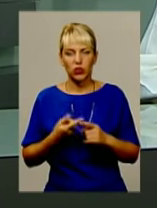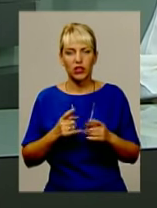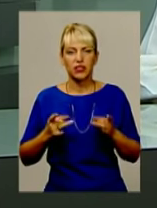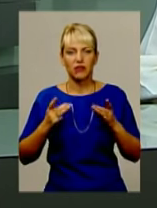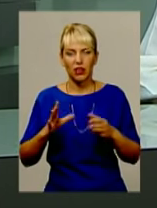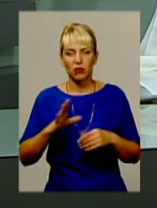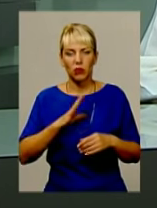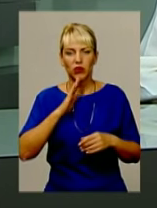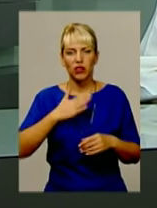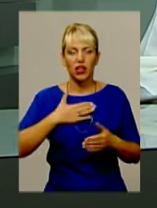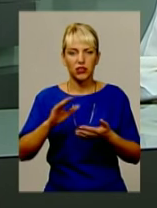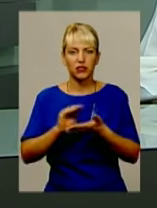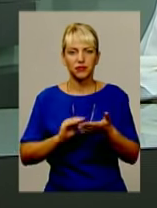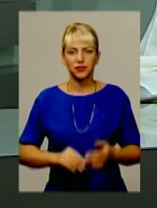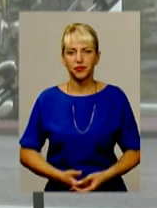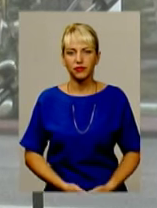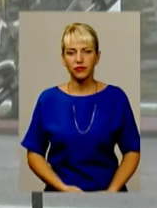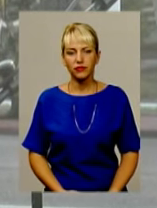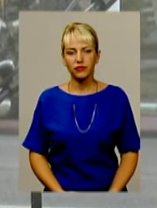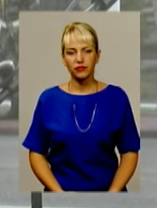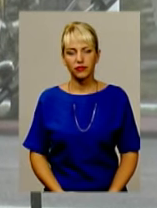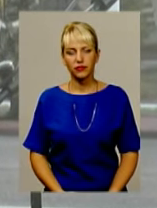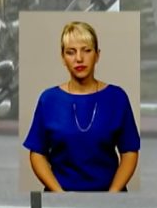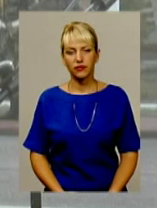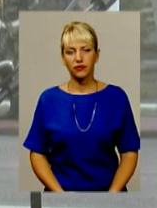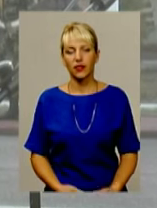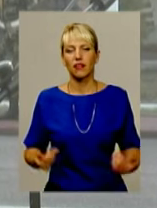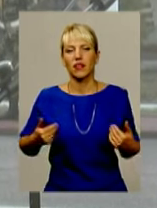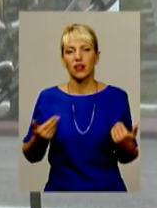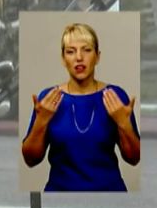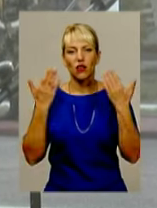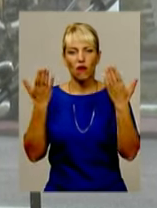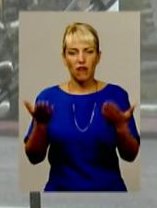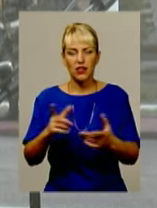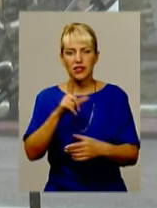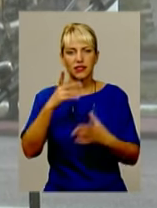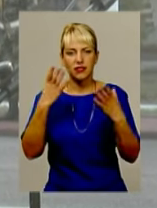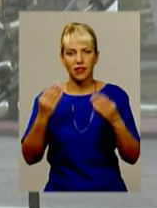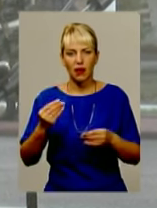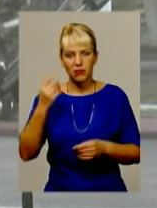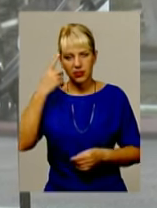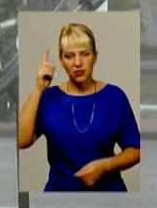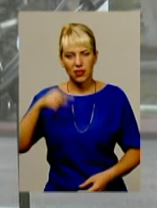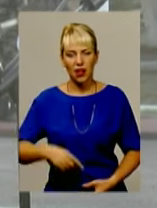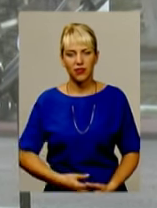знань, побувала й наша знімальна група. «Вітаю вас! Знімальна!